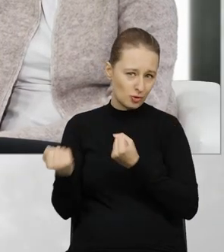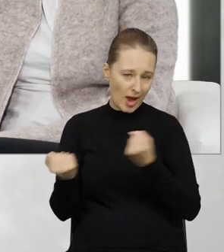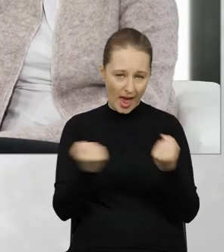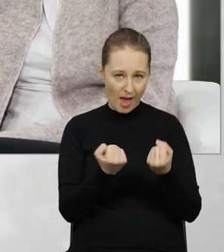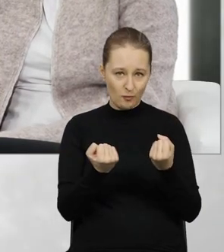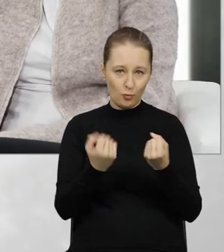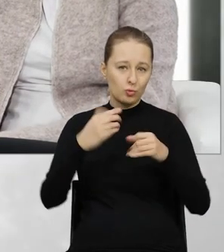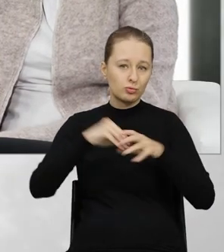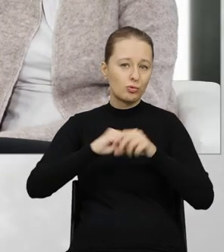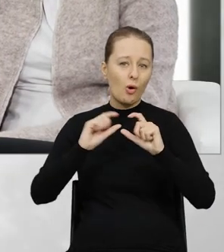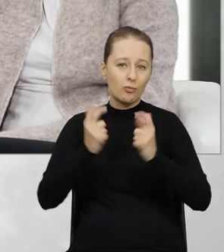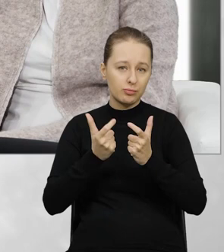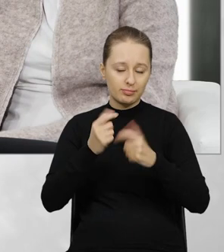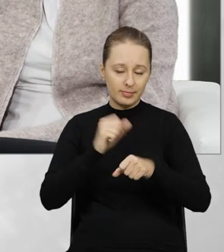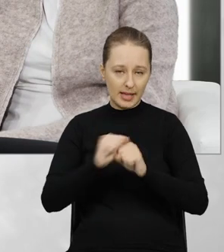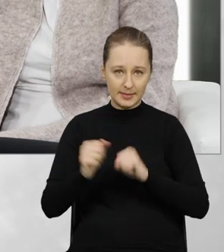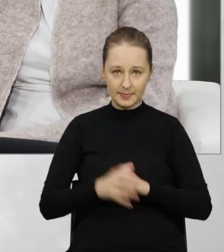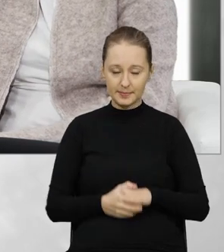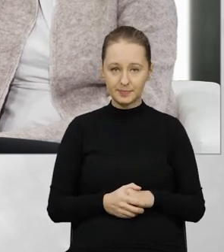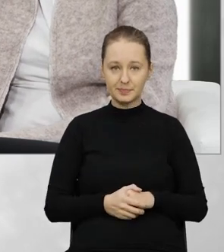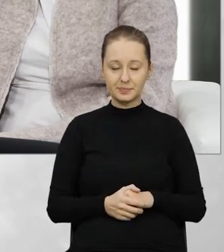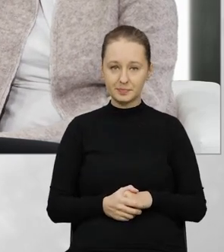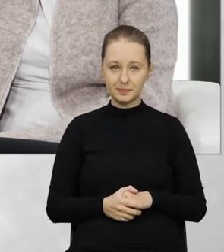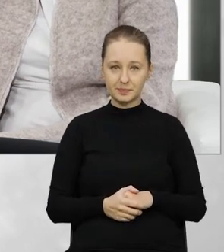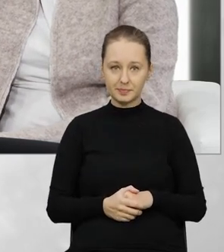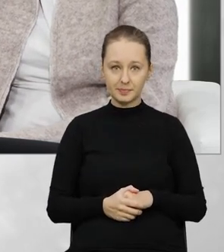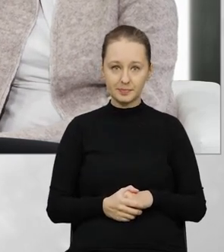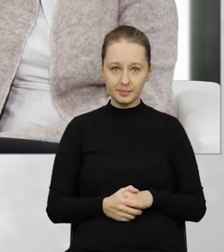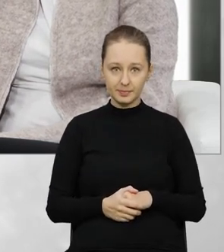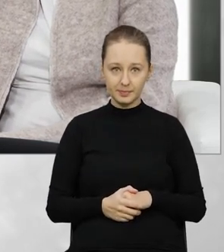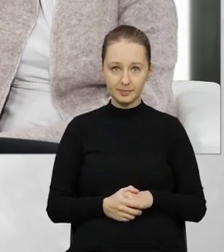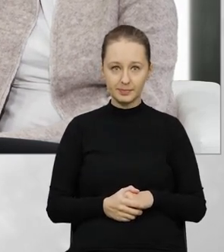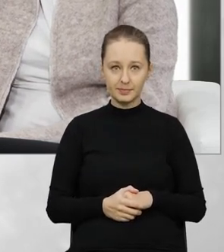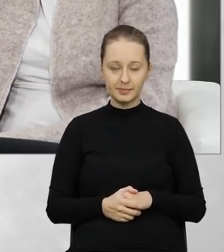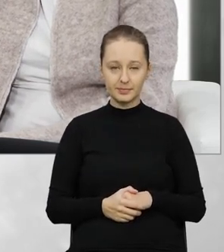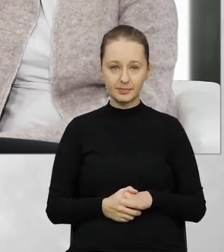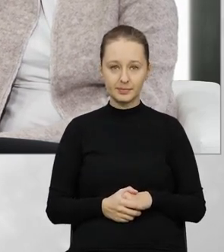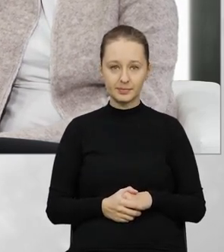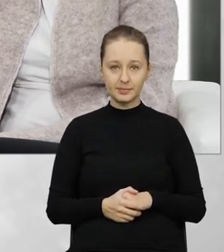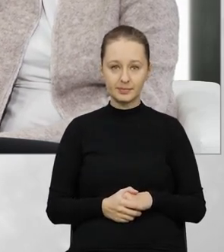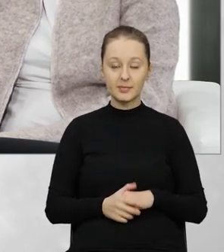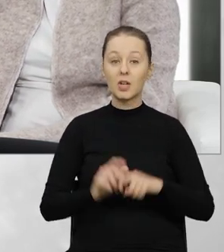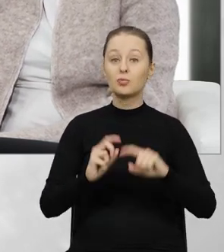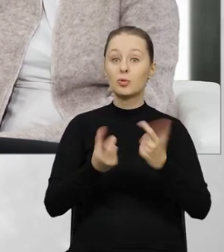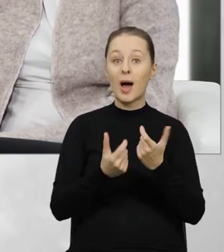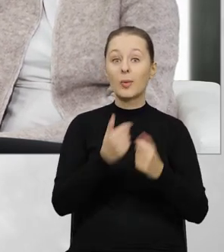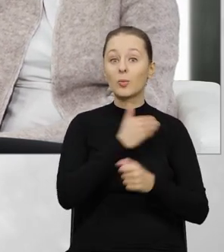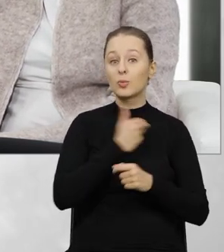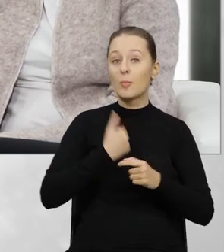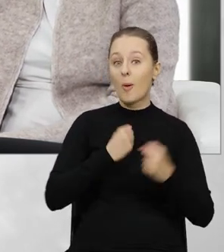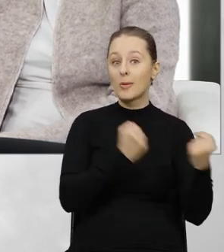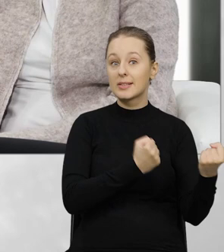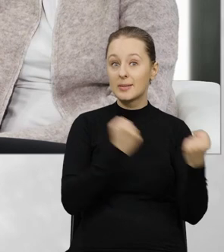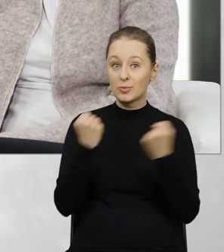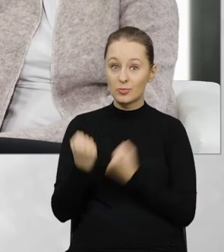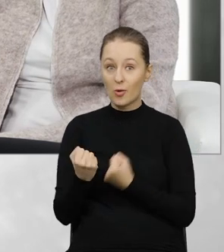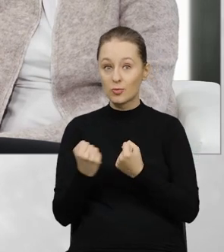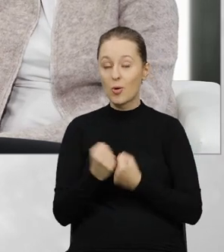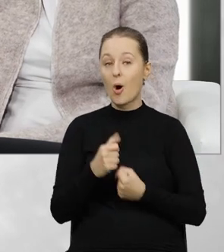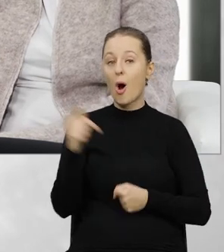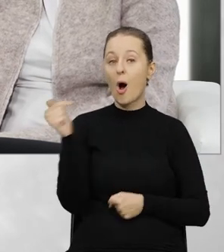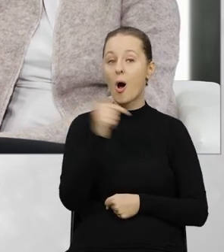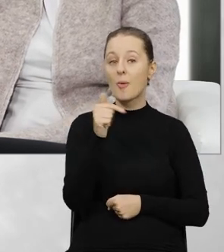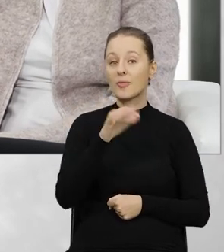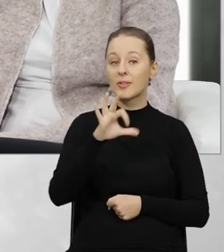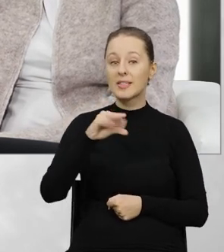przewozy mamy do czynienia. I w przypadku tych przywozów do polskich, z punktu widzenia